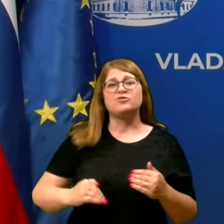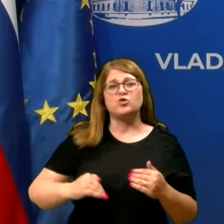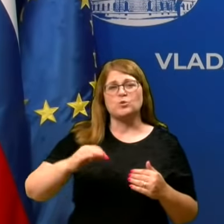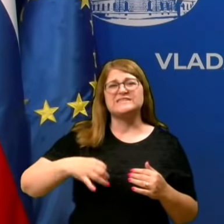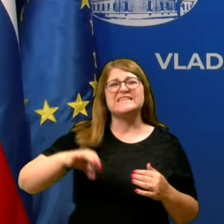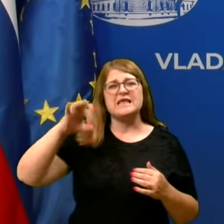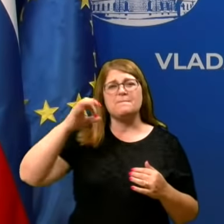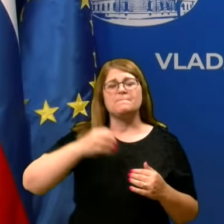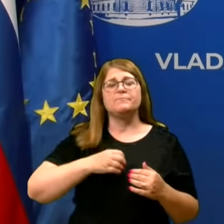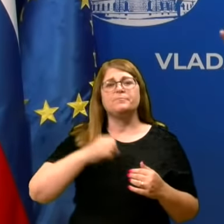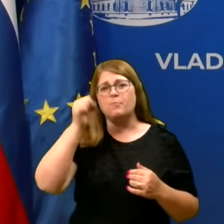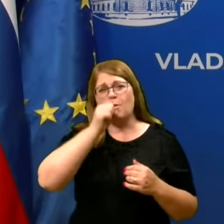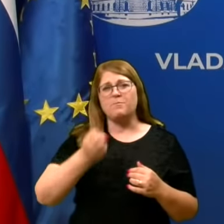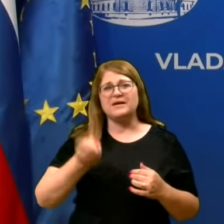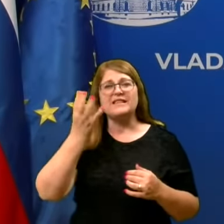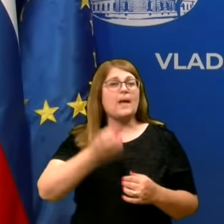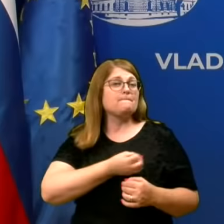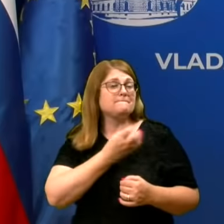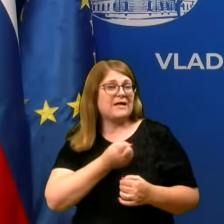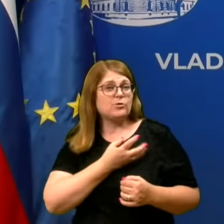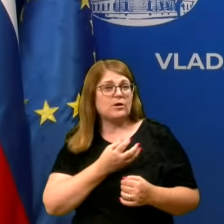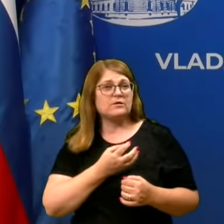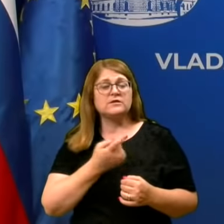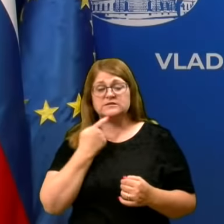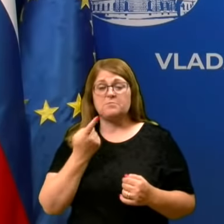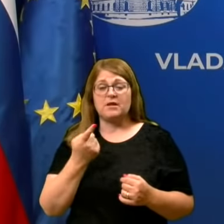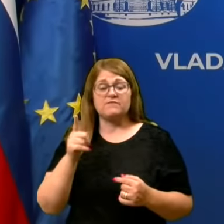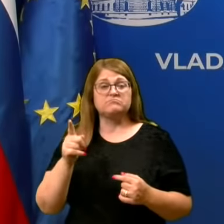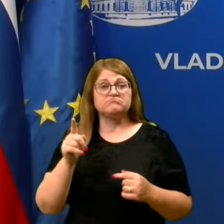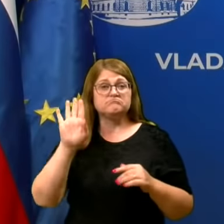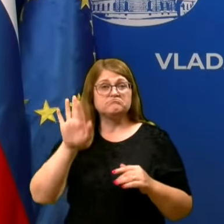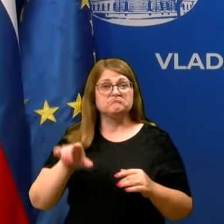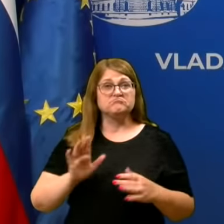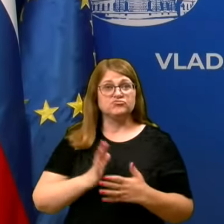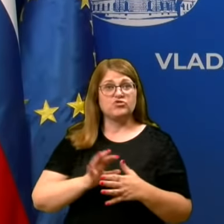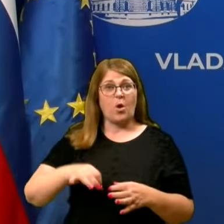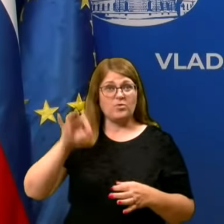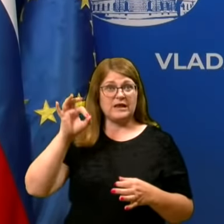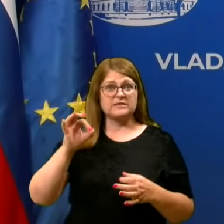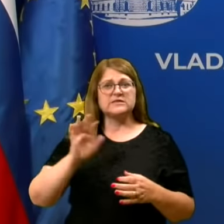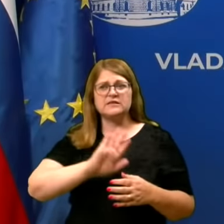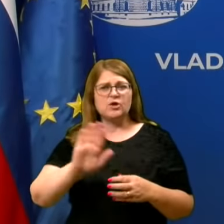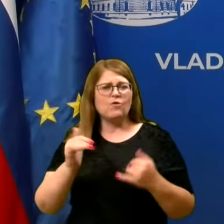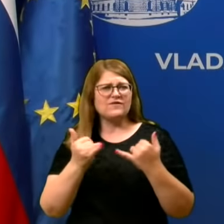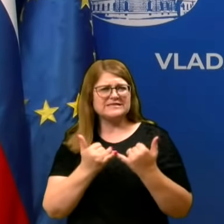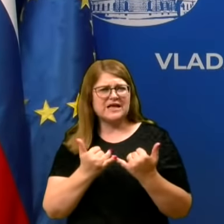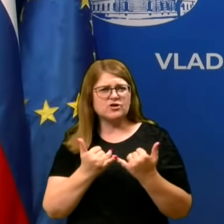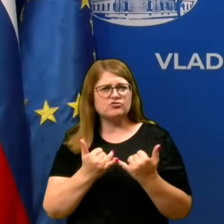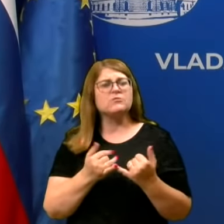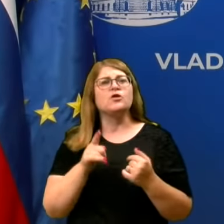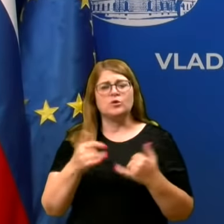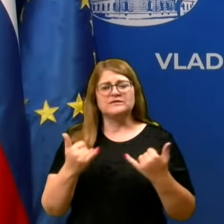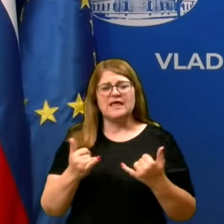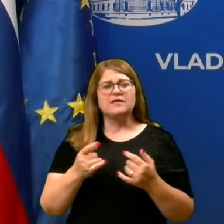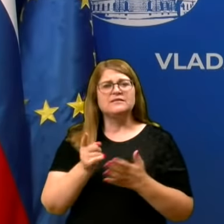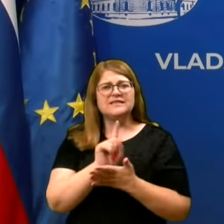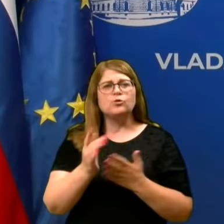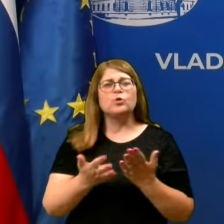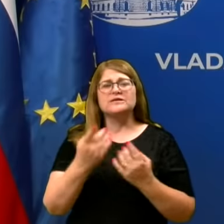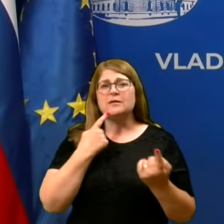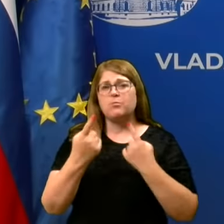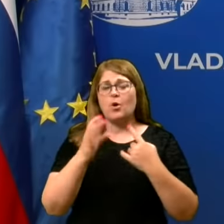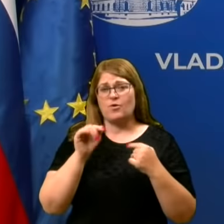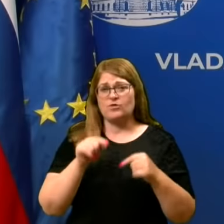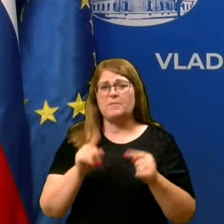pobertetniki, maturanti, takore kot zreli ljudje, njihovi starši, Potem je to zdaj trenutek za razpravo o tem,